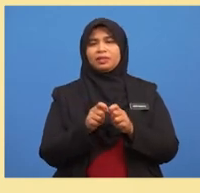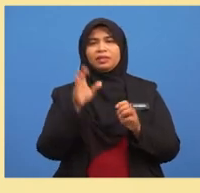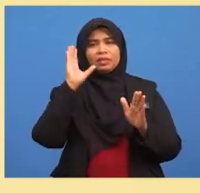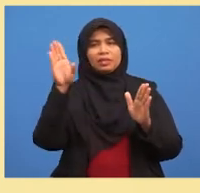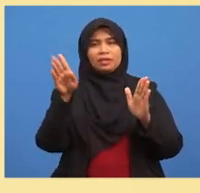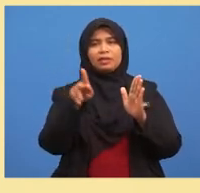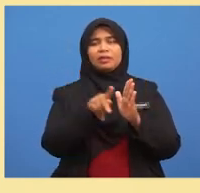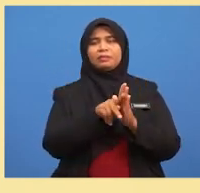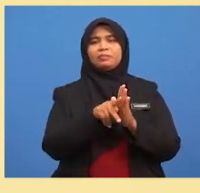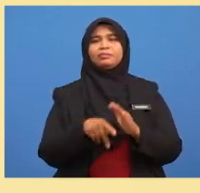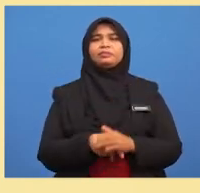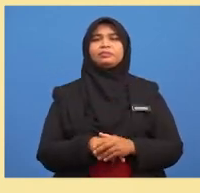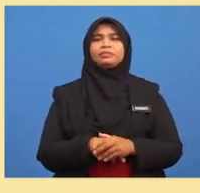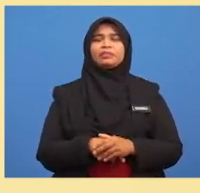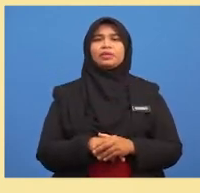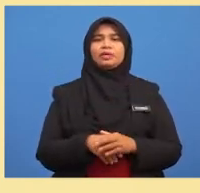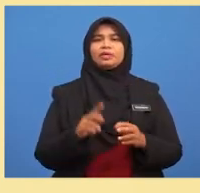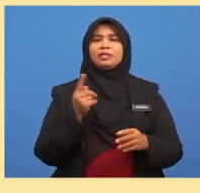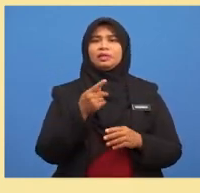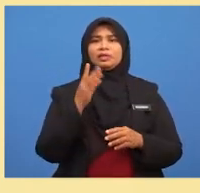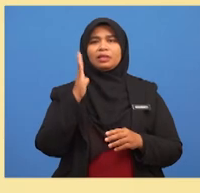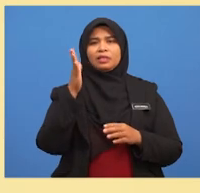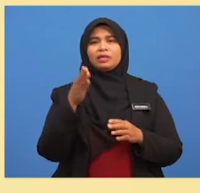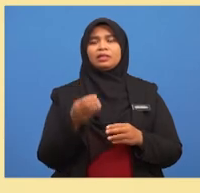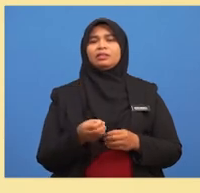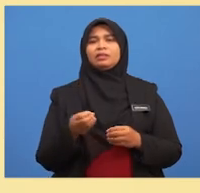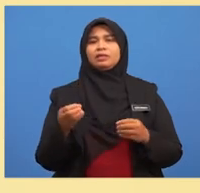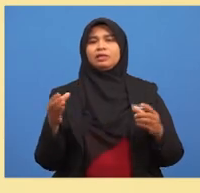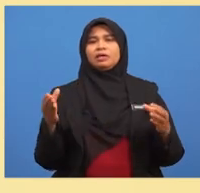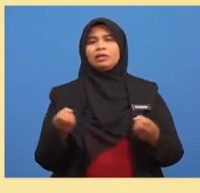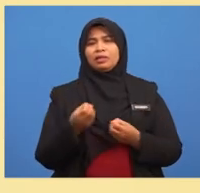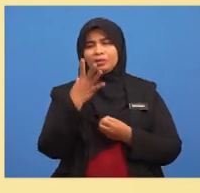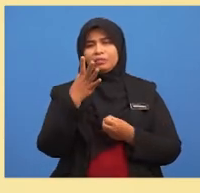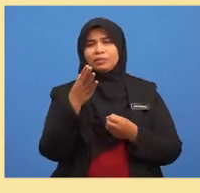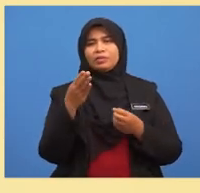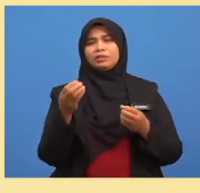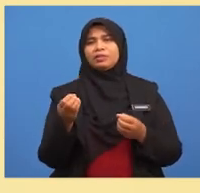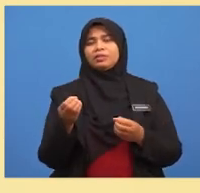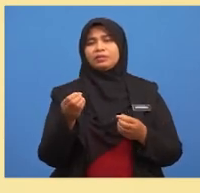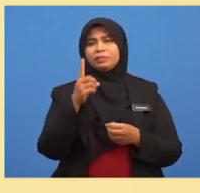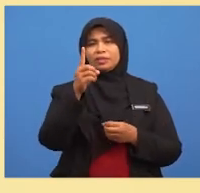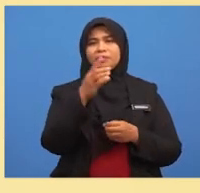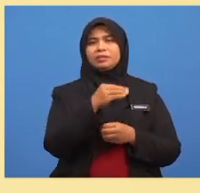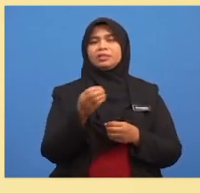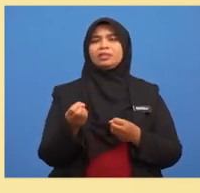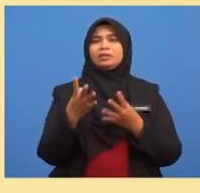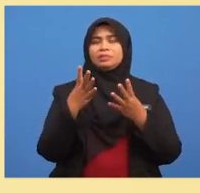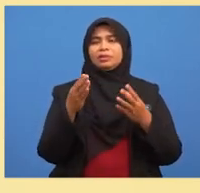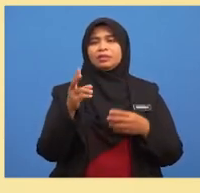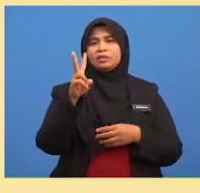Sekarang kita akan menggabungkan kesudahan bagi lambungan pertama dan lambungan kedua